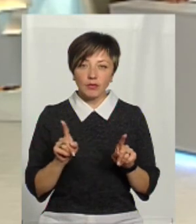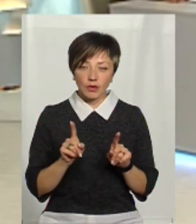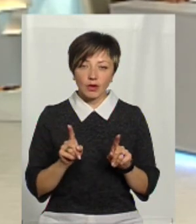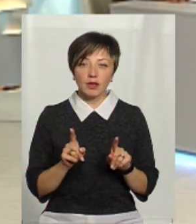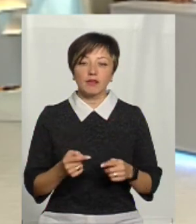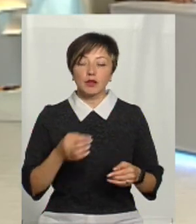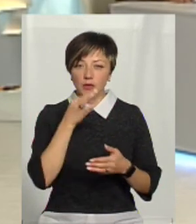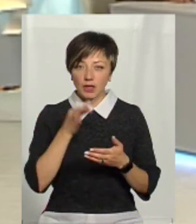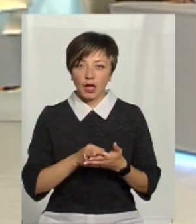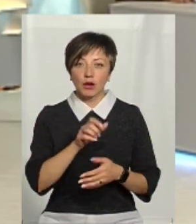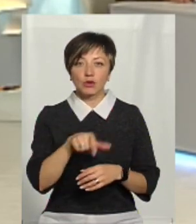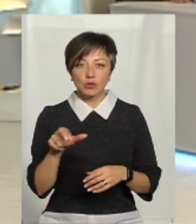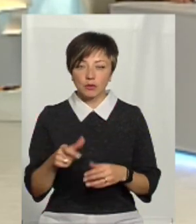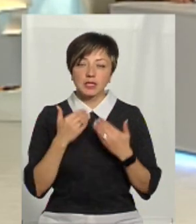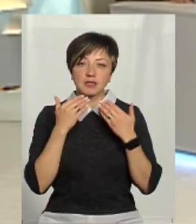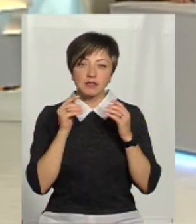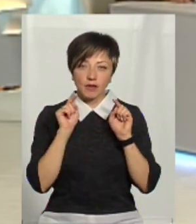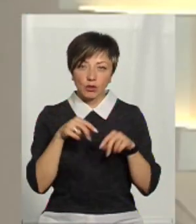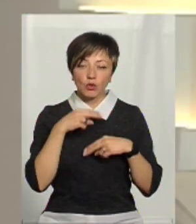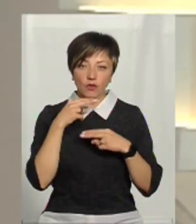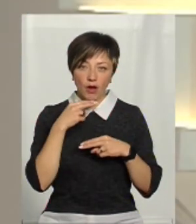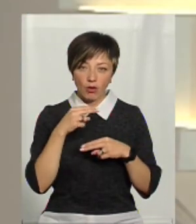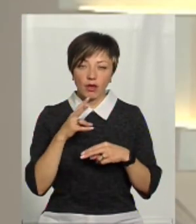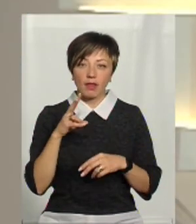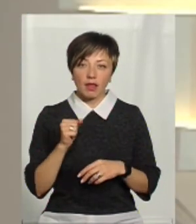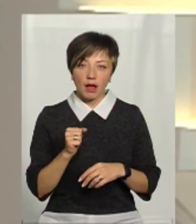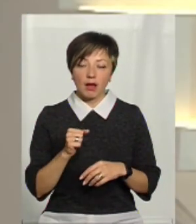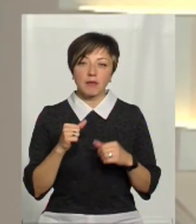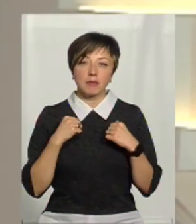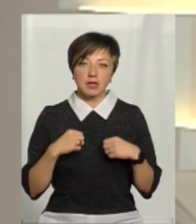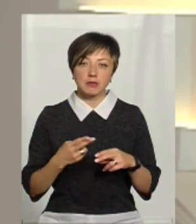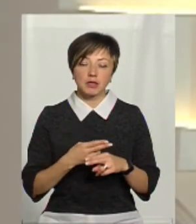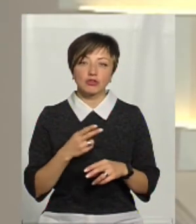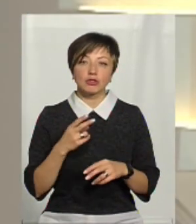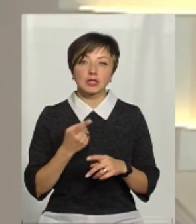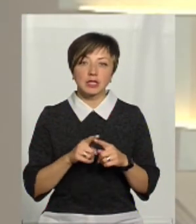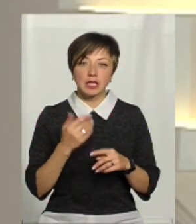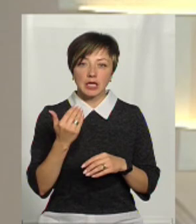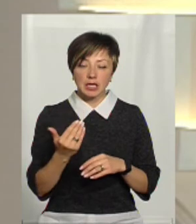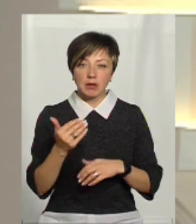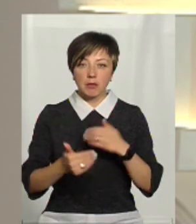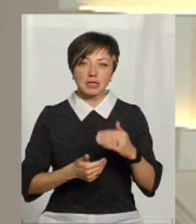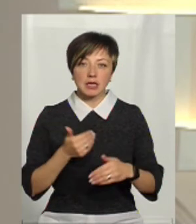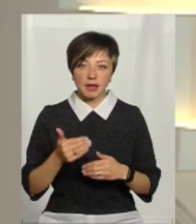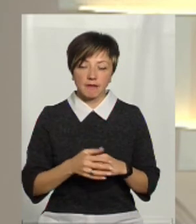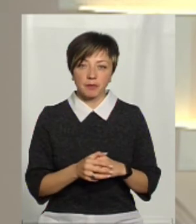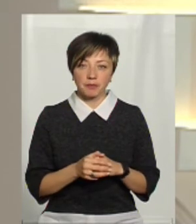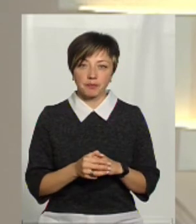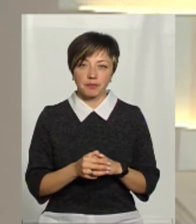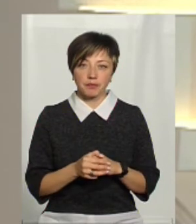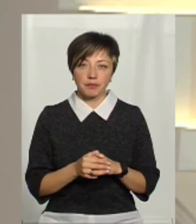що відповідальні особи звернуть таки увагу на безпечність їхніх басейнів